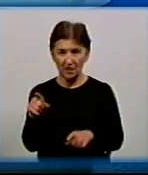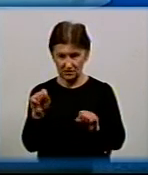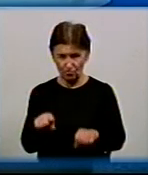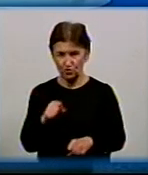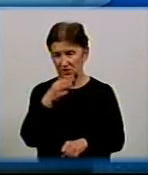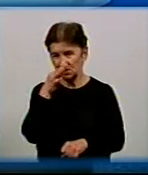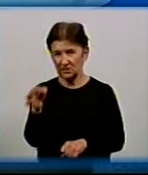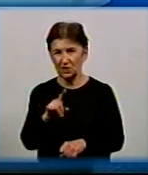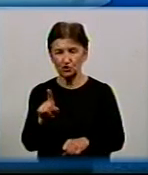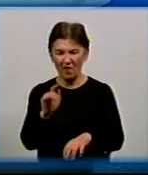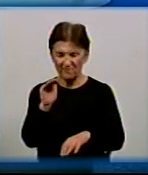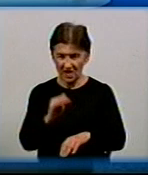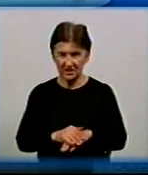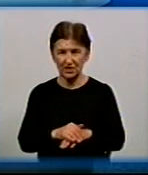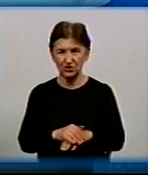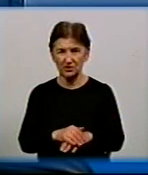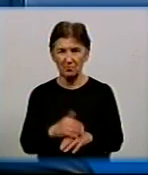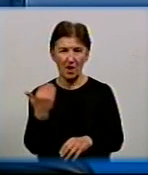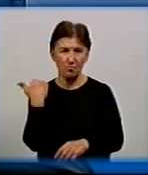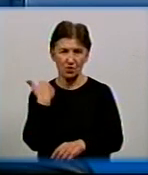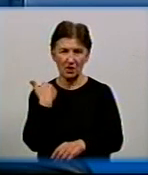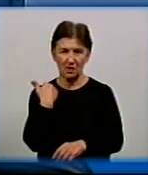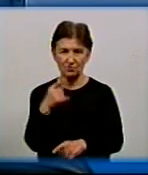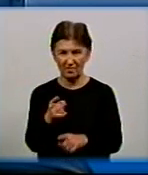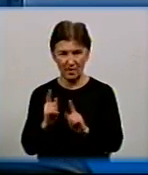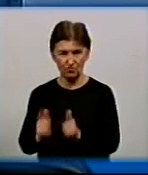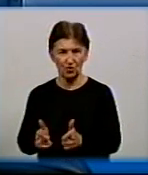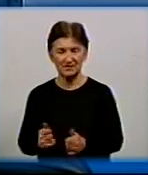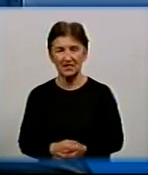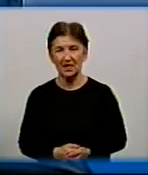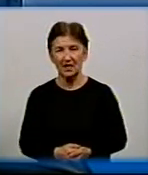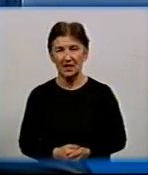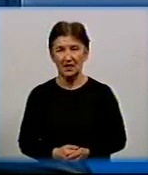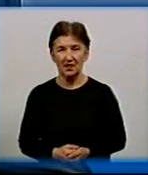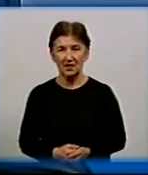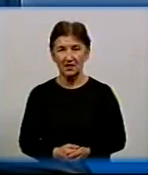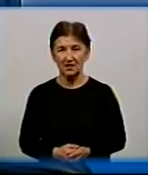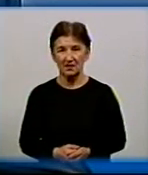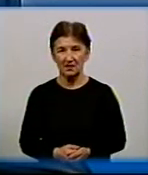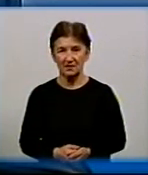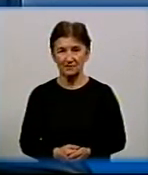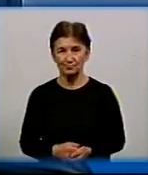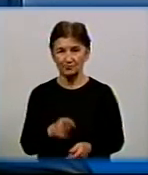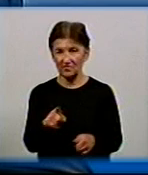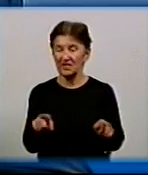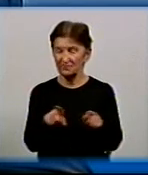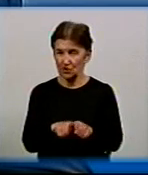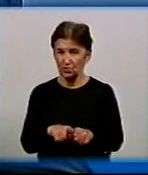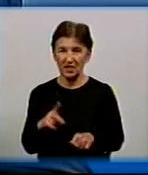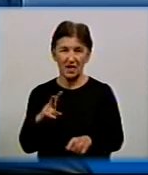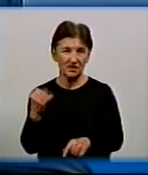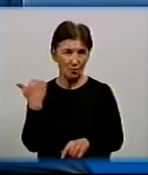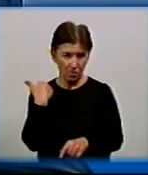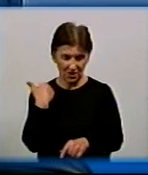боргами, з якими ви погодитесь? Ну, дивіться. Тоді це борги не зовсім міської влади, все ж таки, а борги